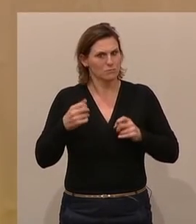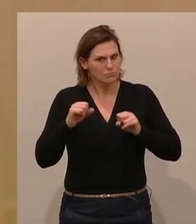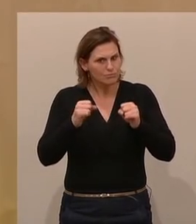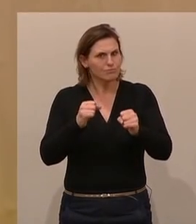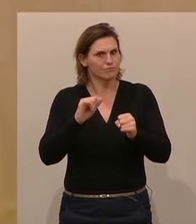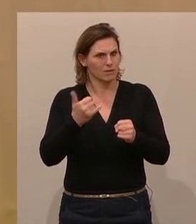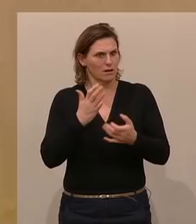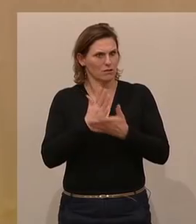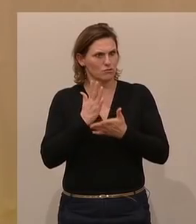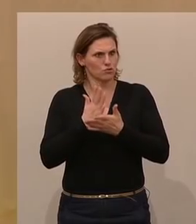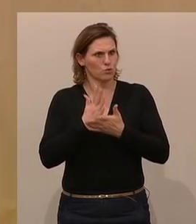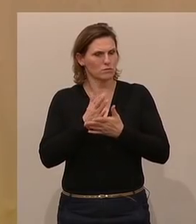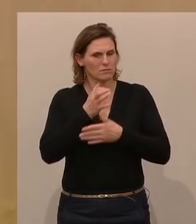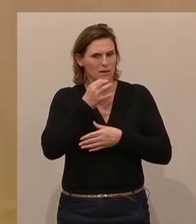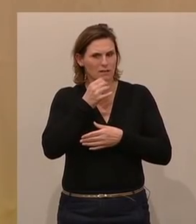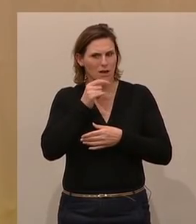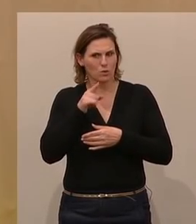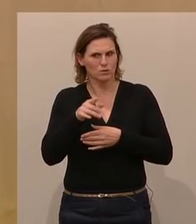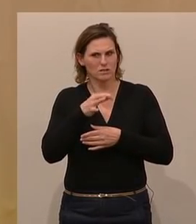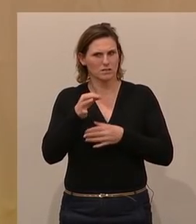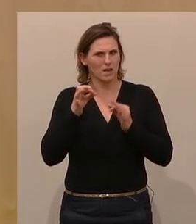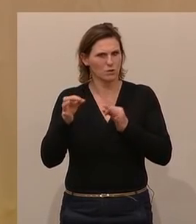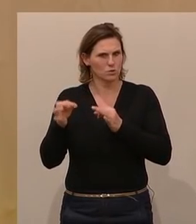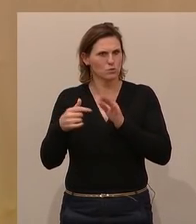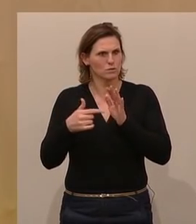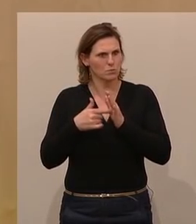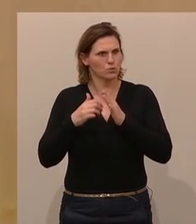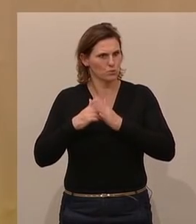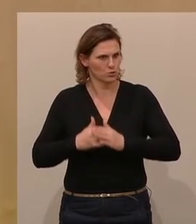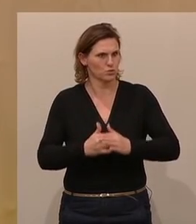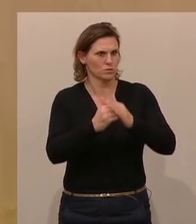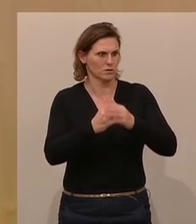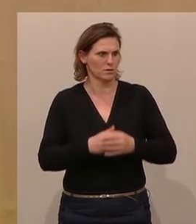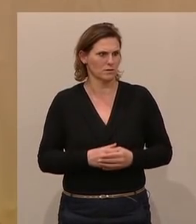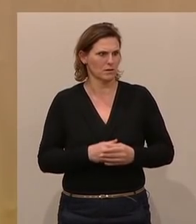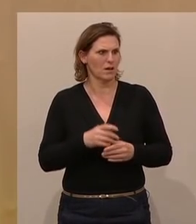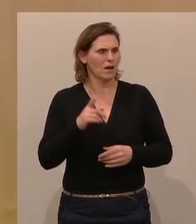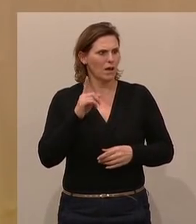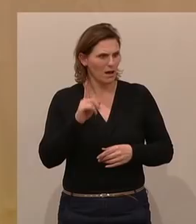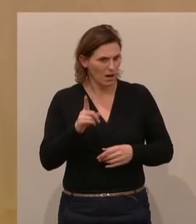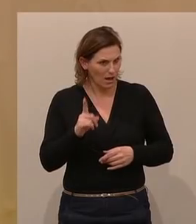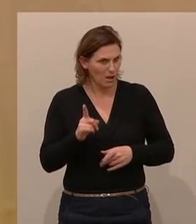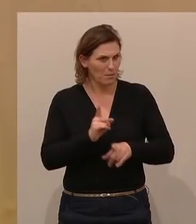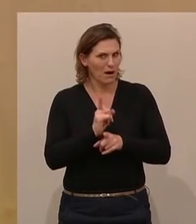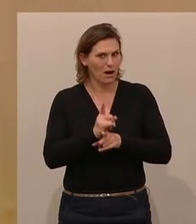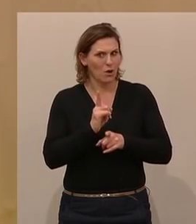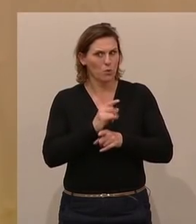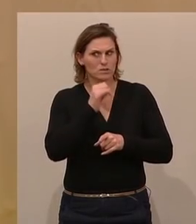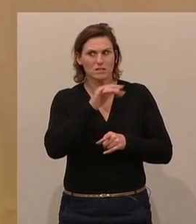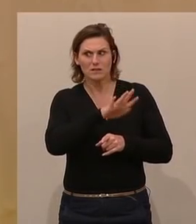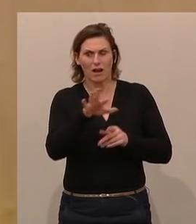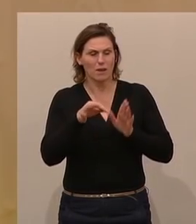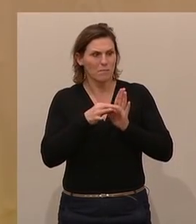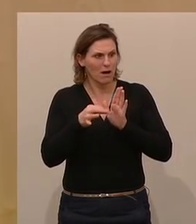stehende, um genau diesen Tagesordnungspunkt zu unterstützen. Aber es werden ja nicht alle